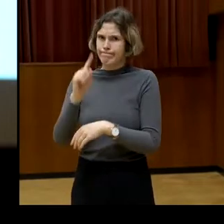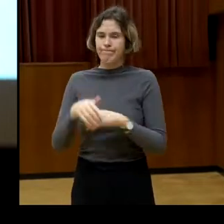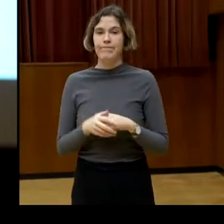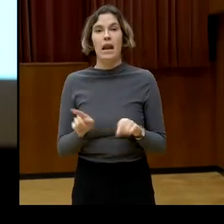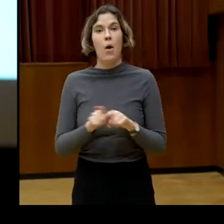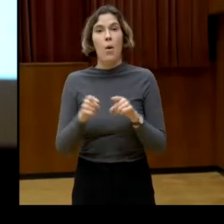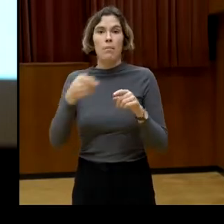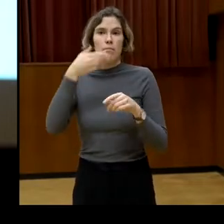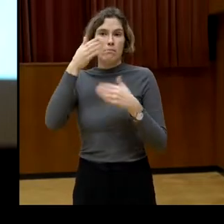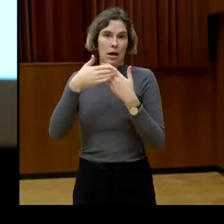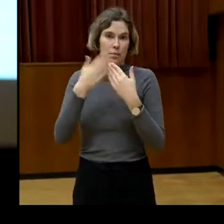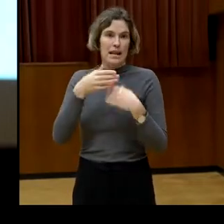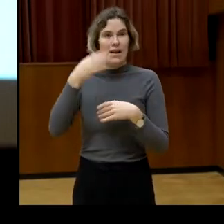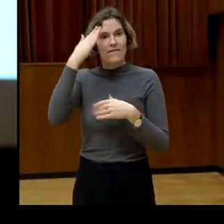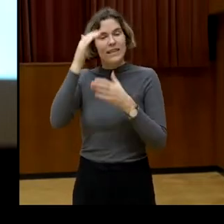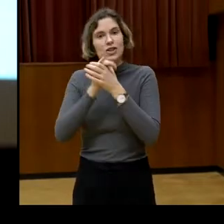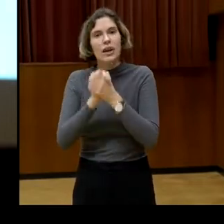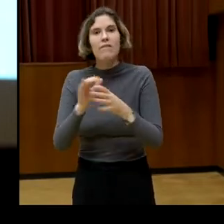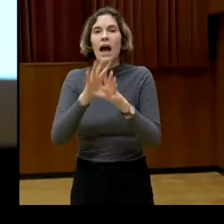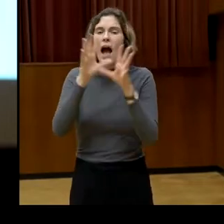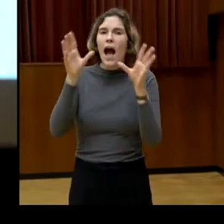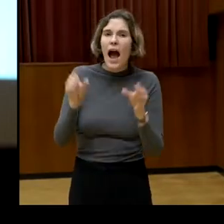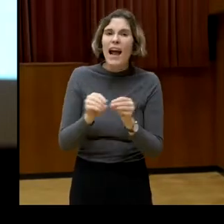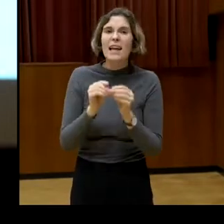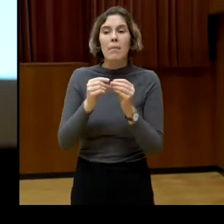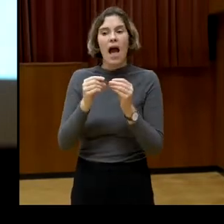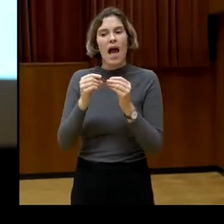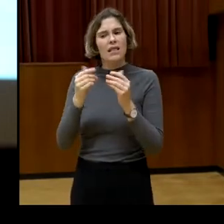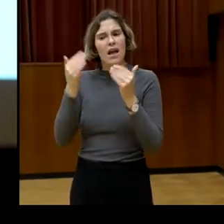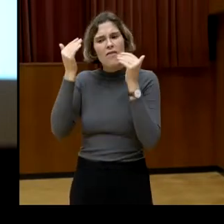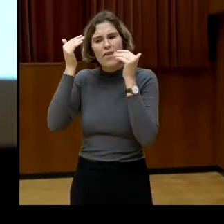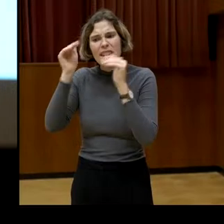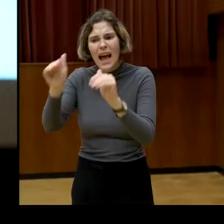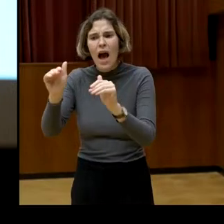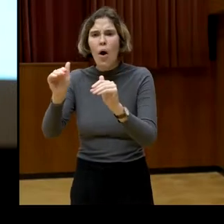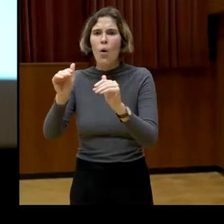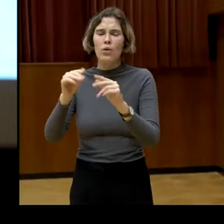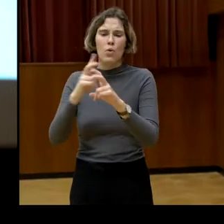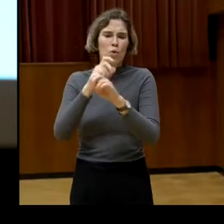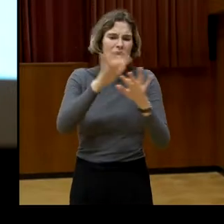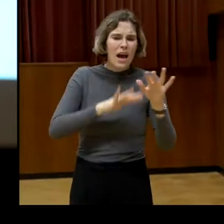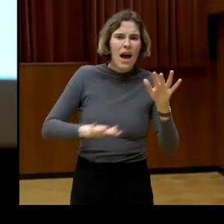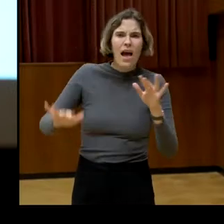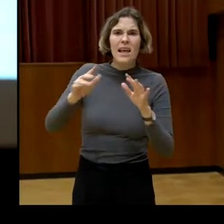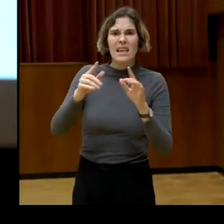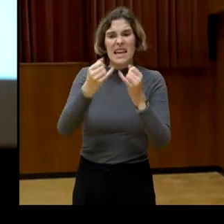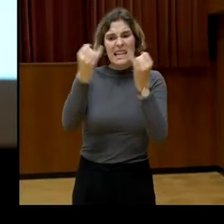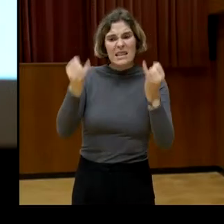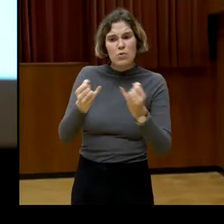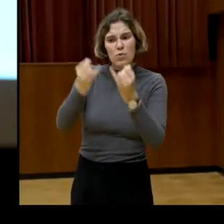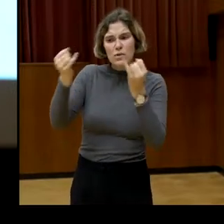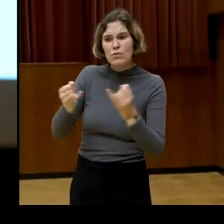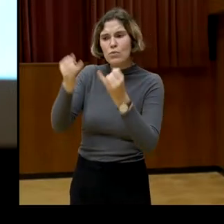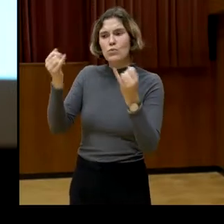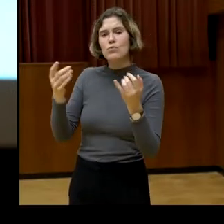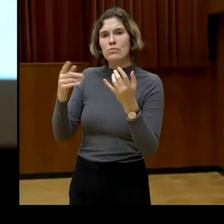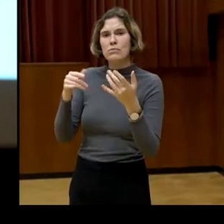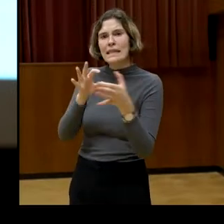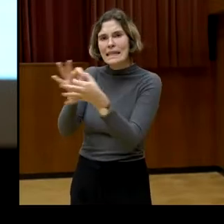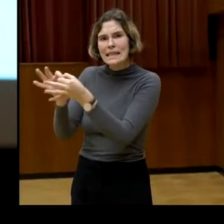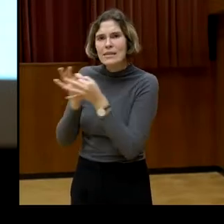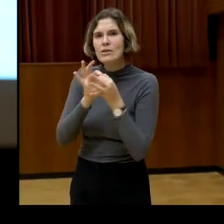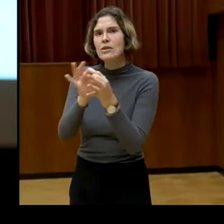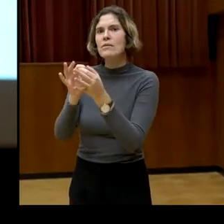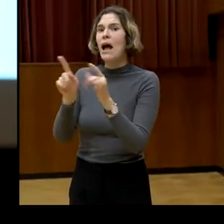Wissenschaft allgemein in Österreich im Vergleich zu anderen Institutionen und Gesellschaftsbereichen. Wir sehen auch durchaus eine Idealisierung von Wissenschaft